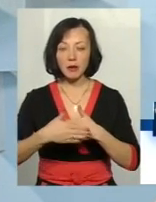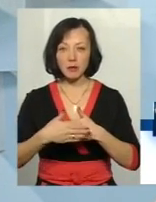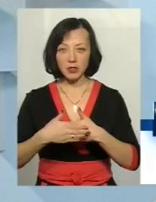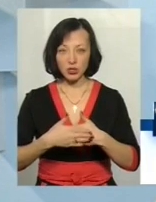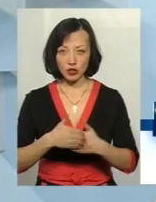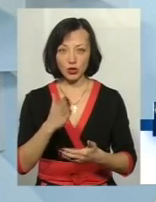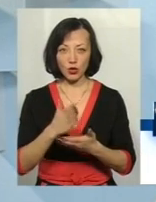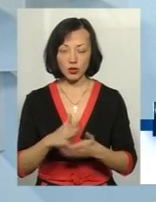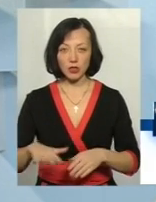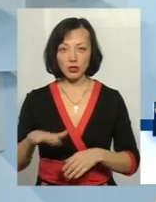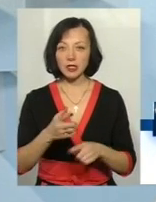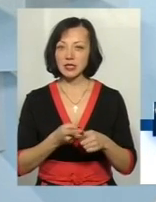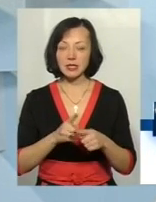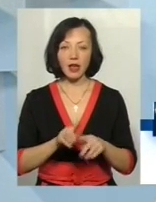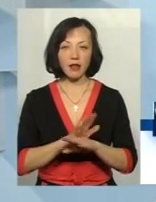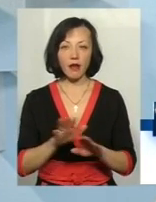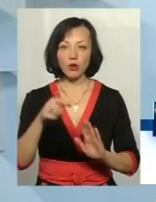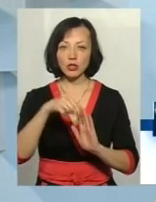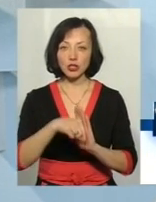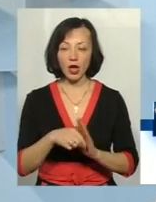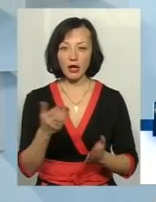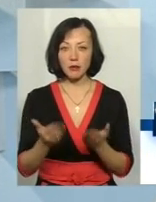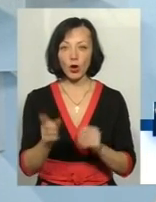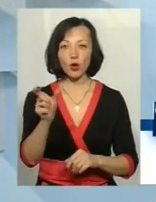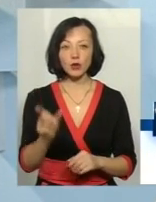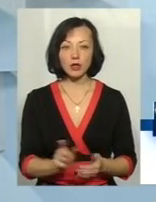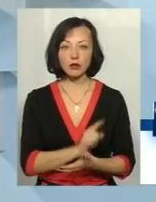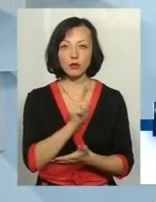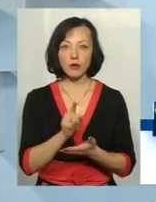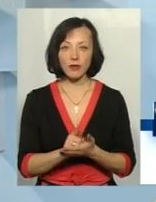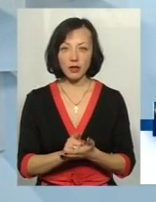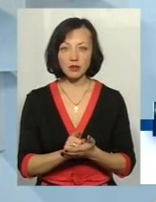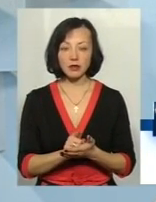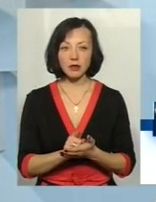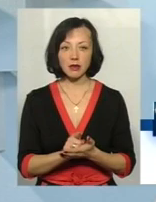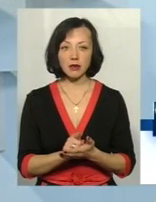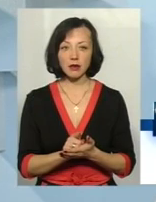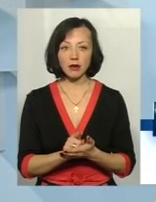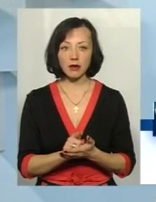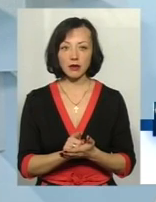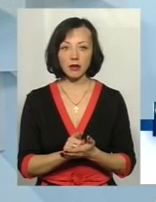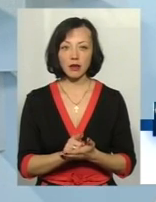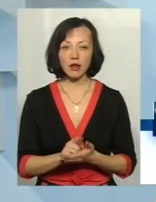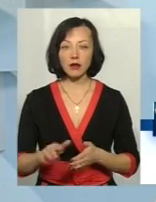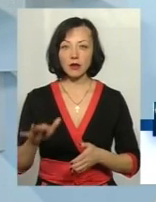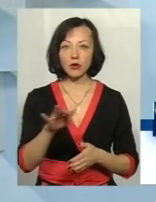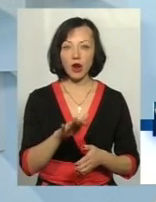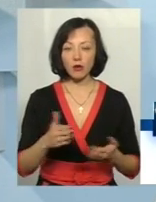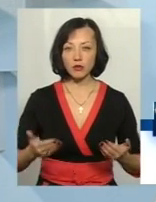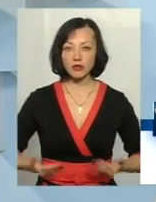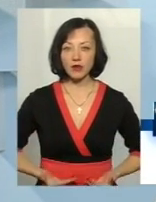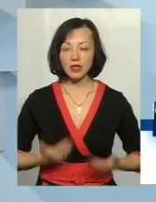розташовані. Але це не означає, що людина зобов'язана по територіальному своєму розміщенні і проживанні